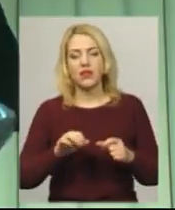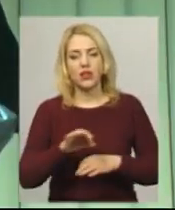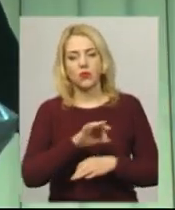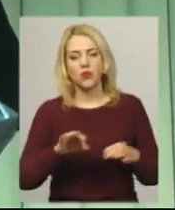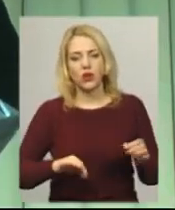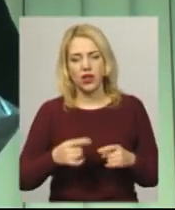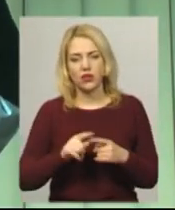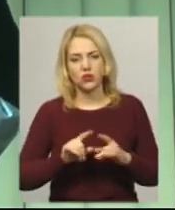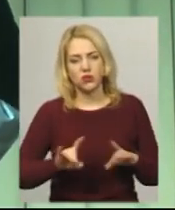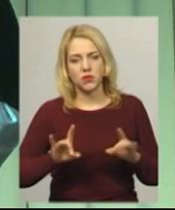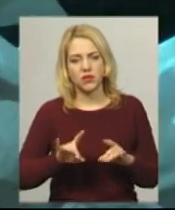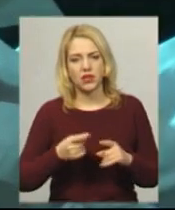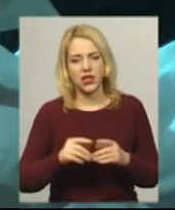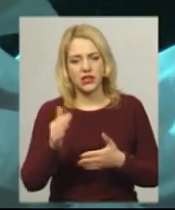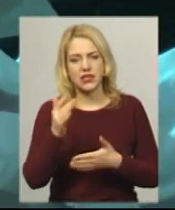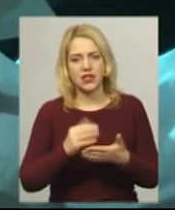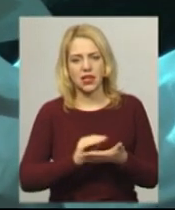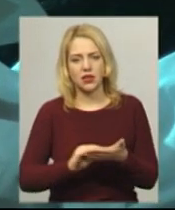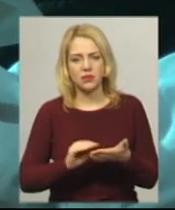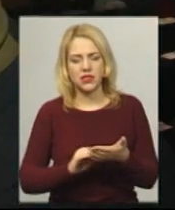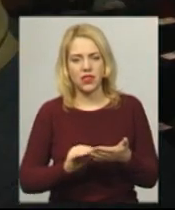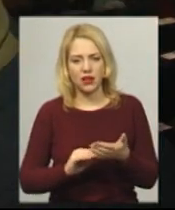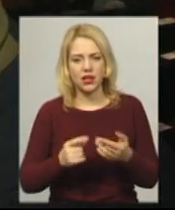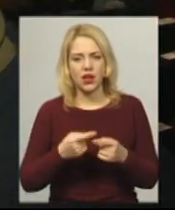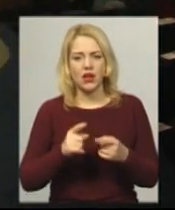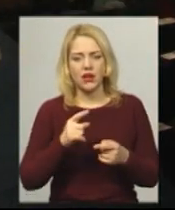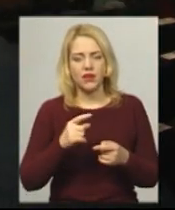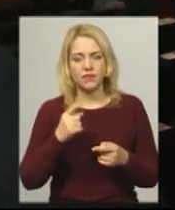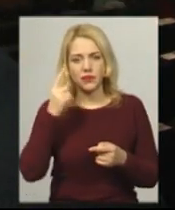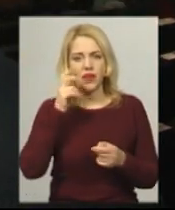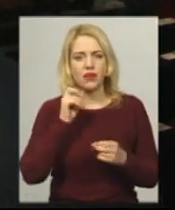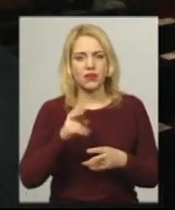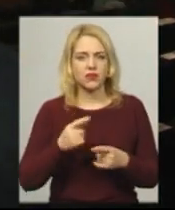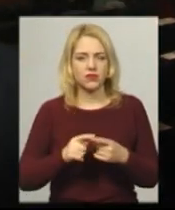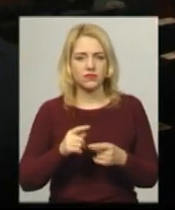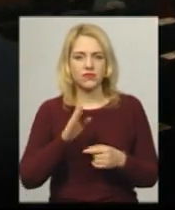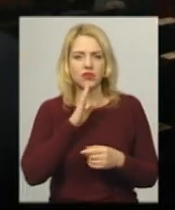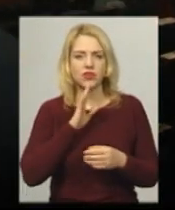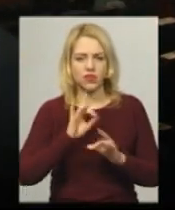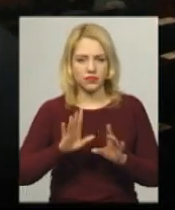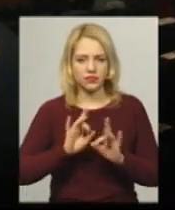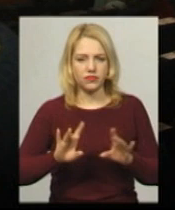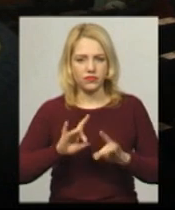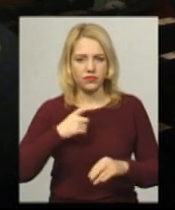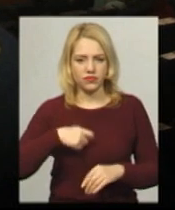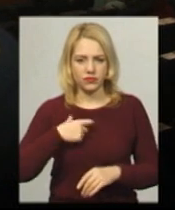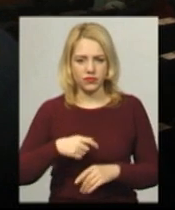Володимир Павловський розповідає, сценарій писали відштовхуючись від монологів. Тут не так, як сценарій написали і втілюють його в кіно.